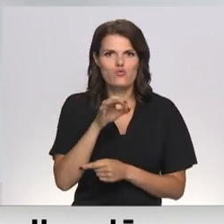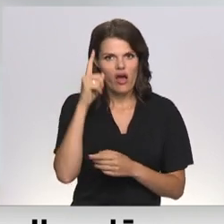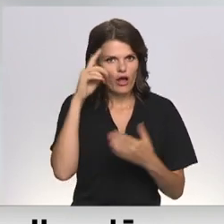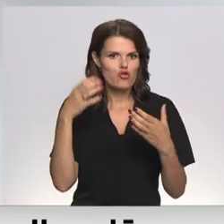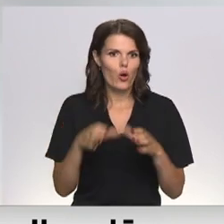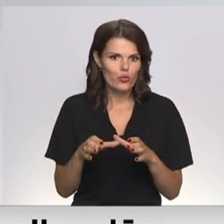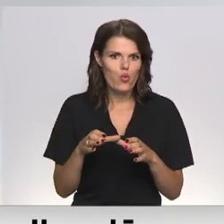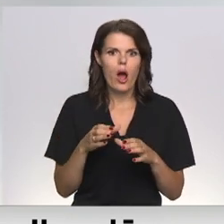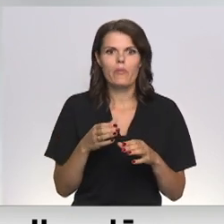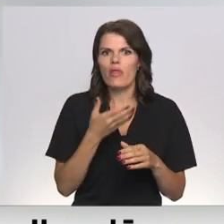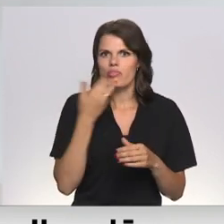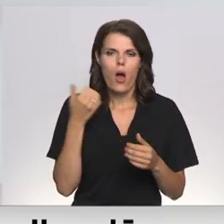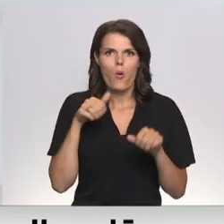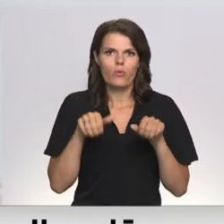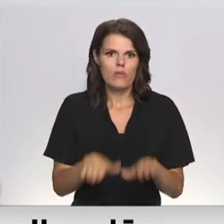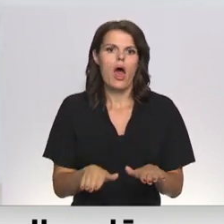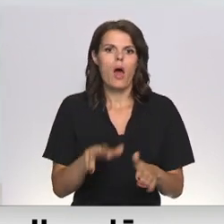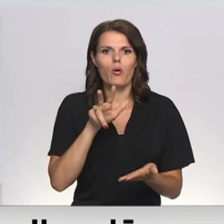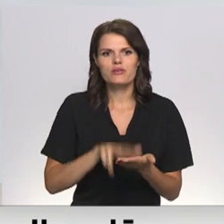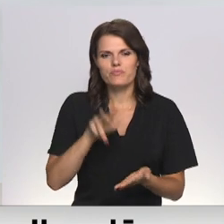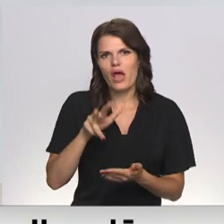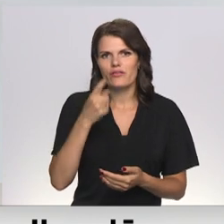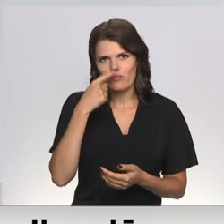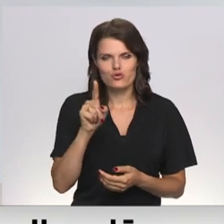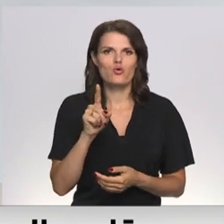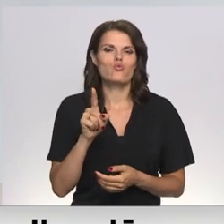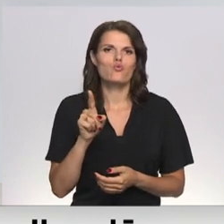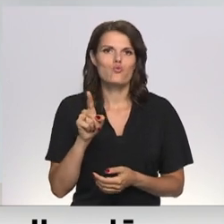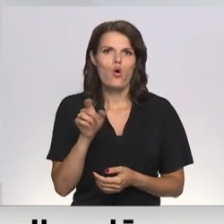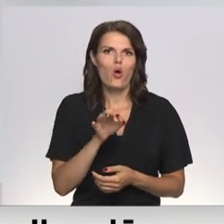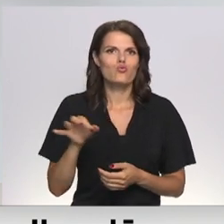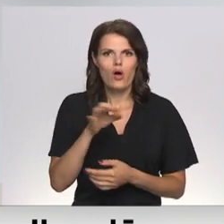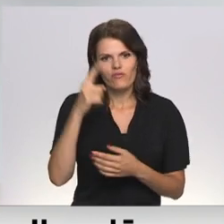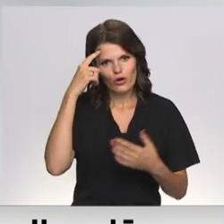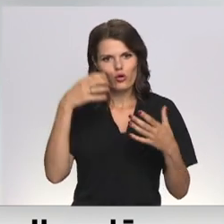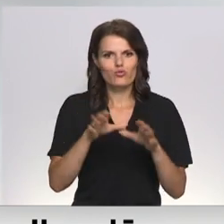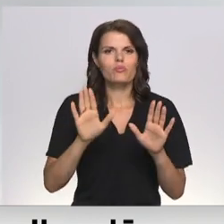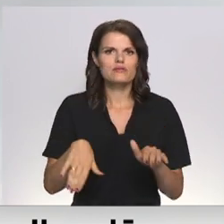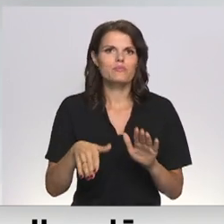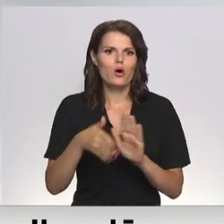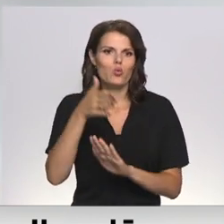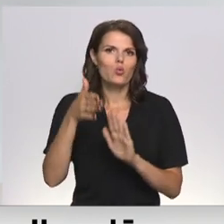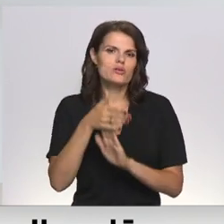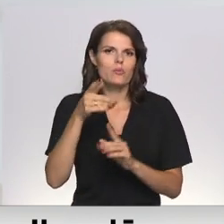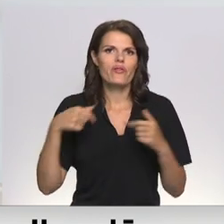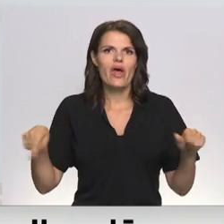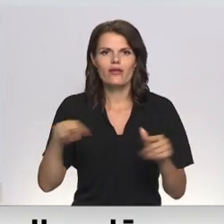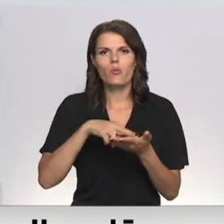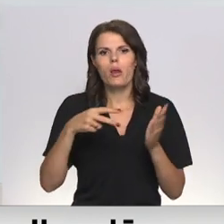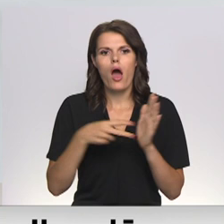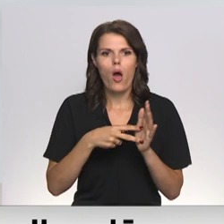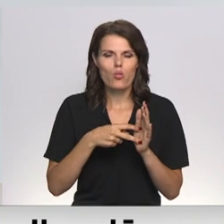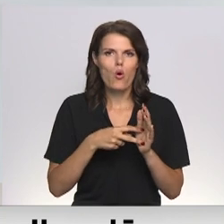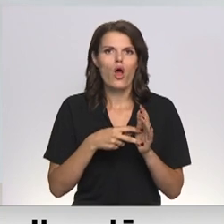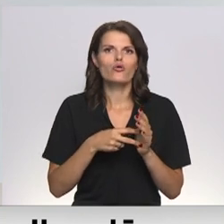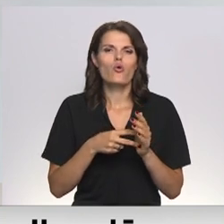nav pieņemts lēmums no ķekavas novida domas par pilnvedotā teritorijas plānojuma redakcijas publisku apspriešanu.